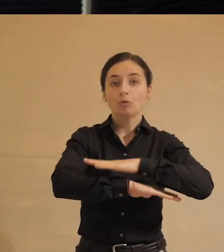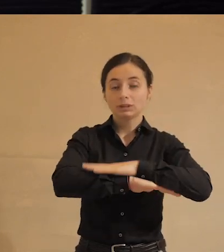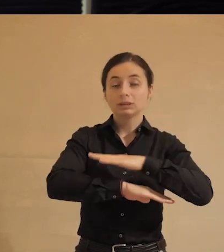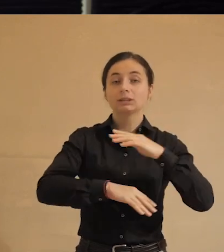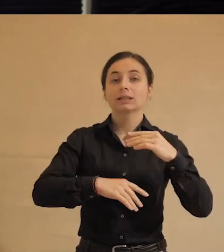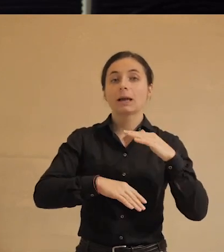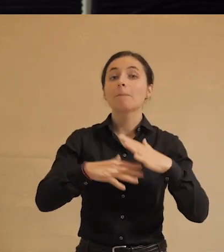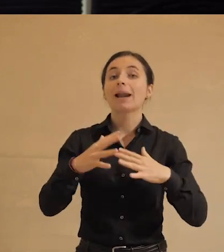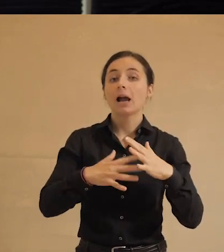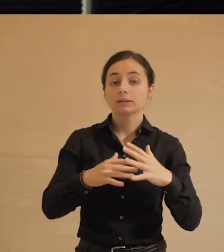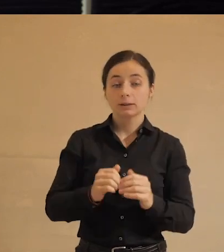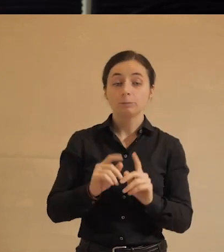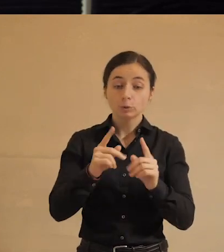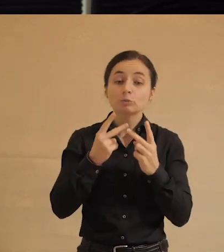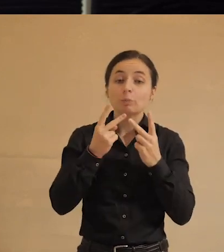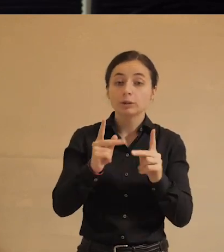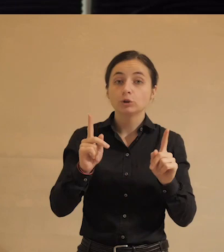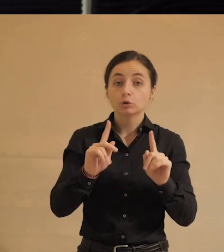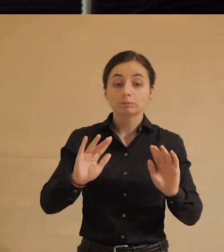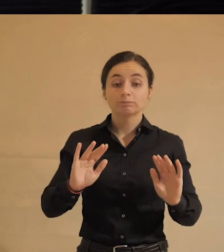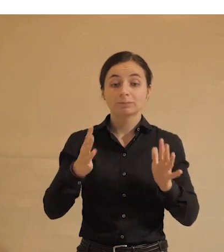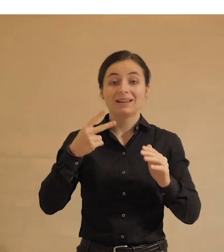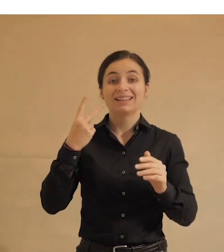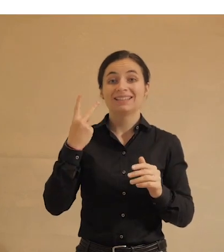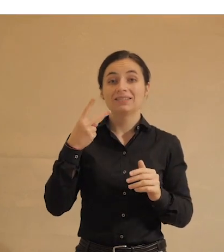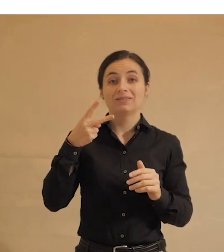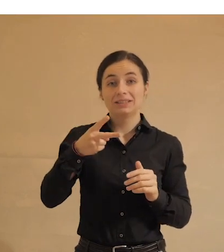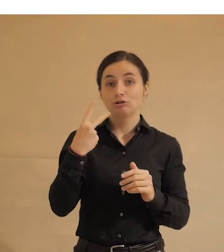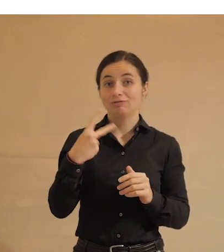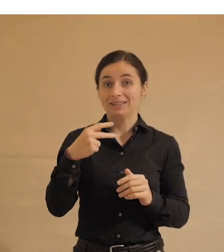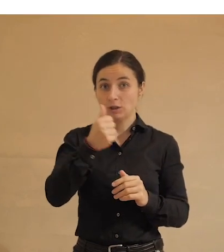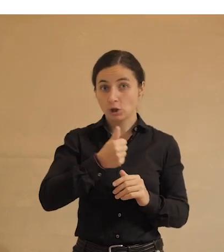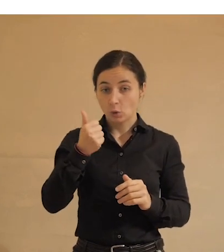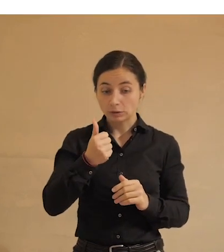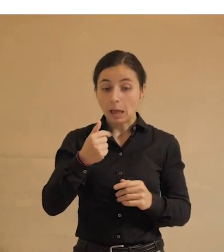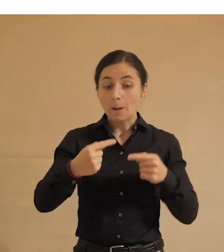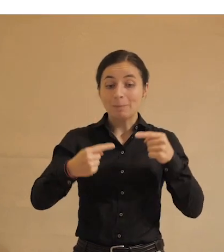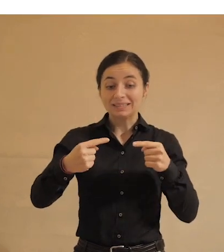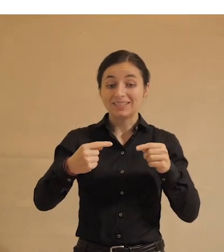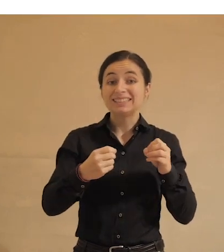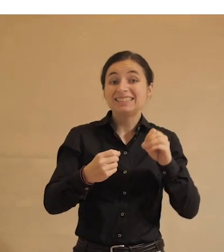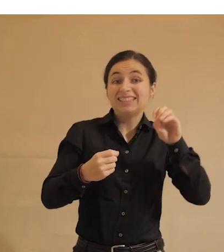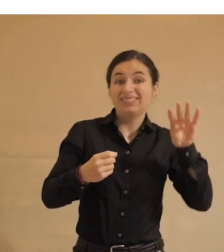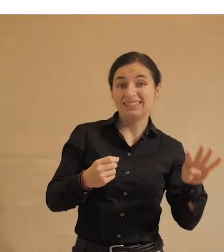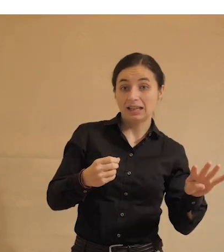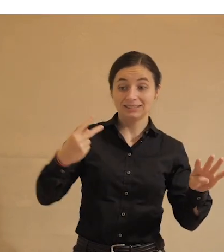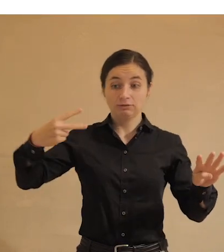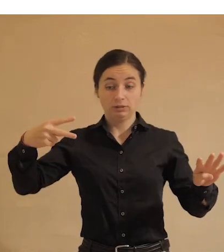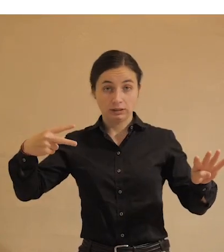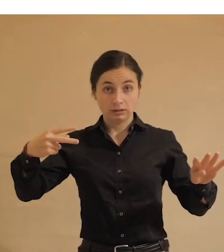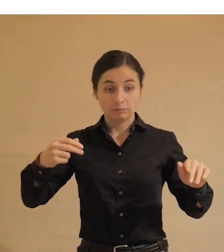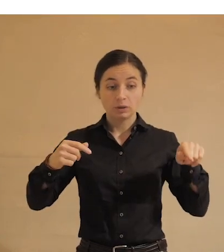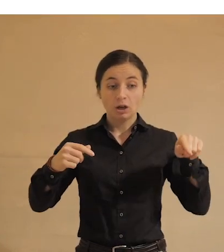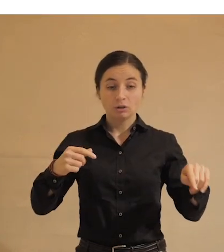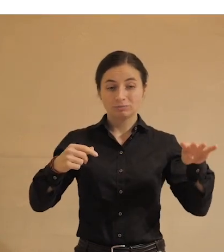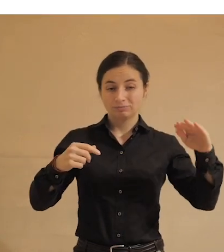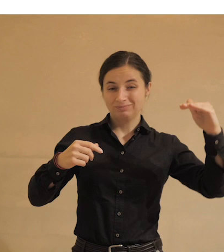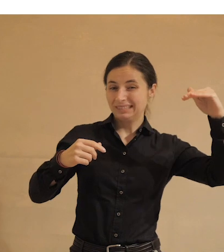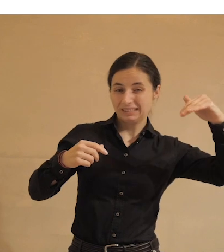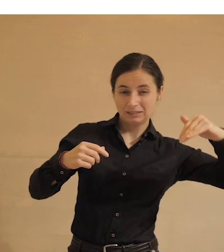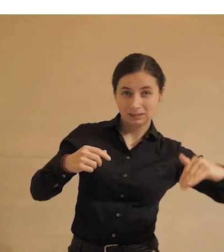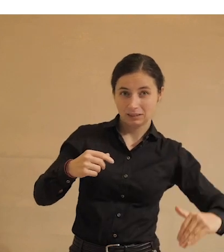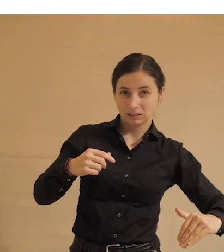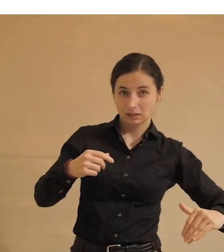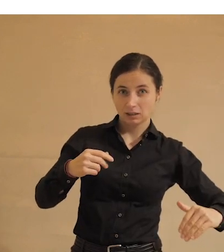практиками. Но тем не менее. Значит, смотрите, что произошло в 2020 году. В 2020 году по сравнению с 2019, который был низкой точкой